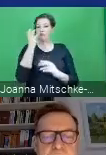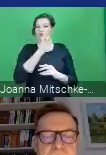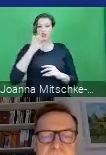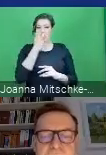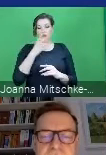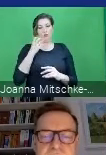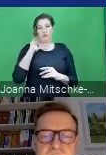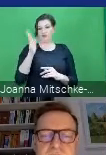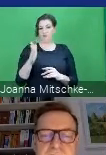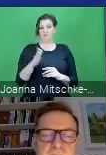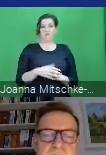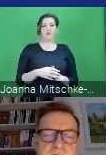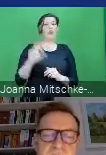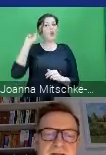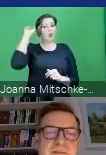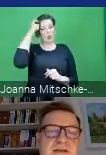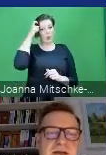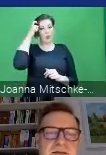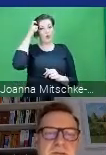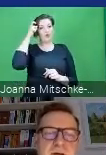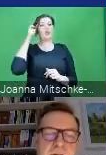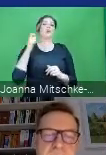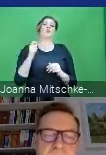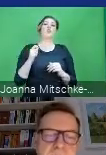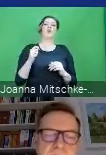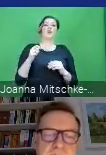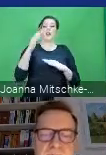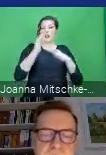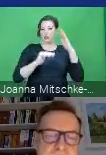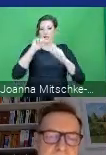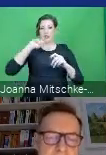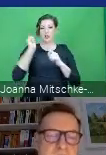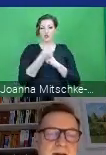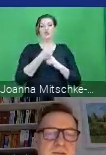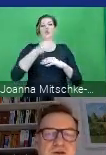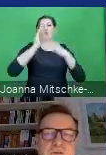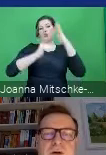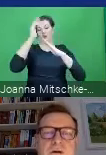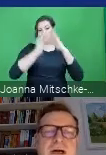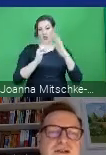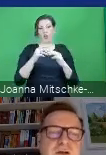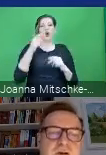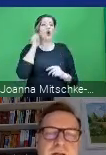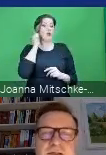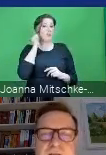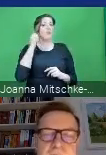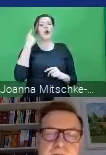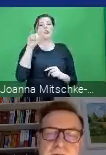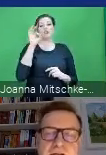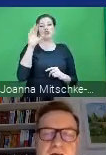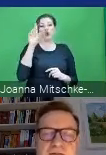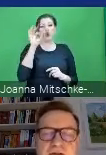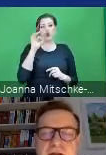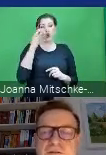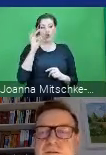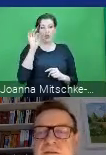Główny Inspektor Nadzoru Budowlanego, Pani Dorota Cabańska jest z nami. Pani Doroto, bardzo prosimy o garść informacji na temat